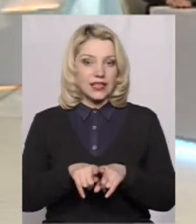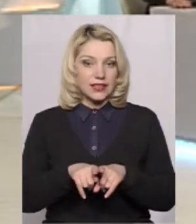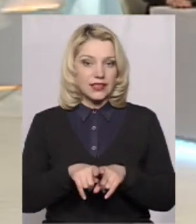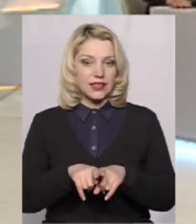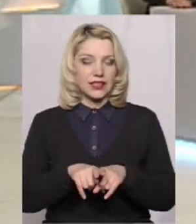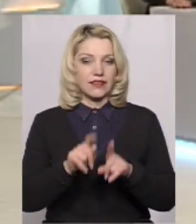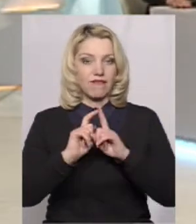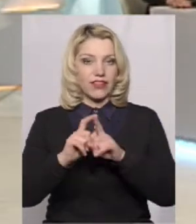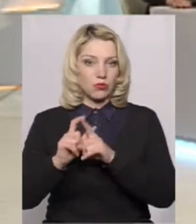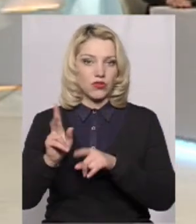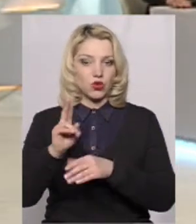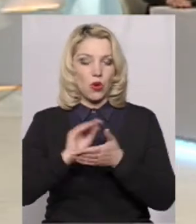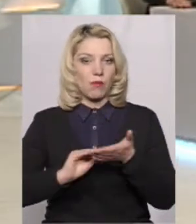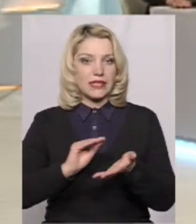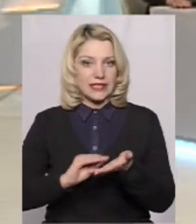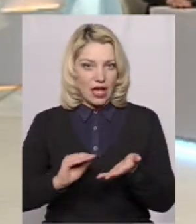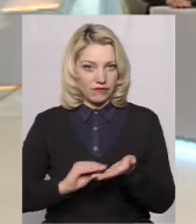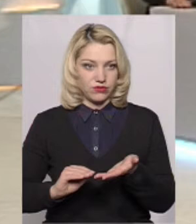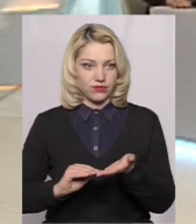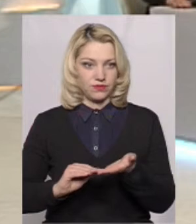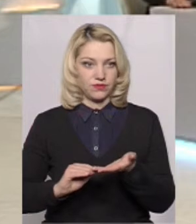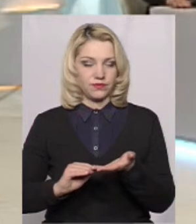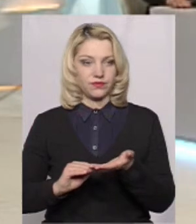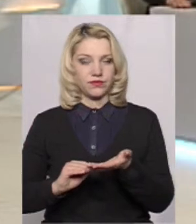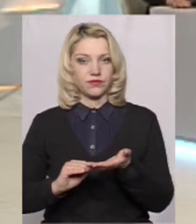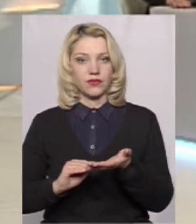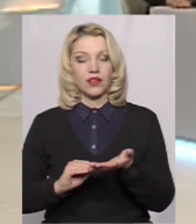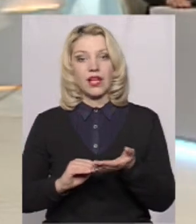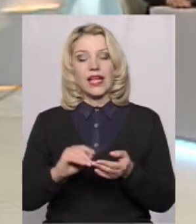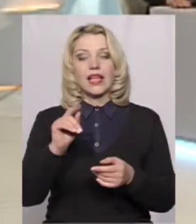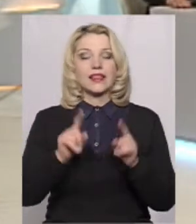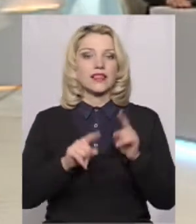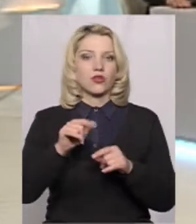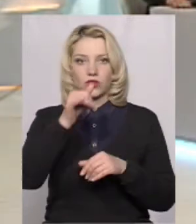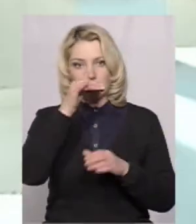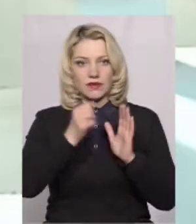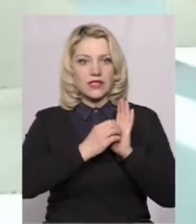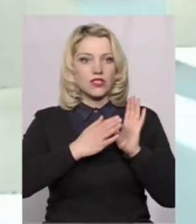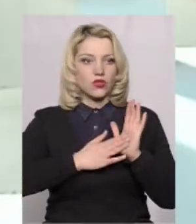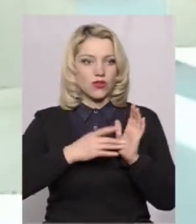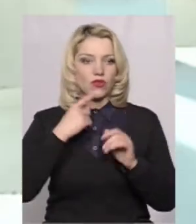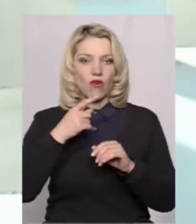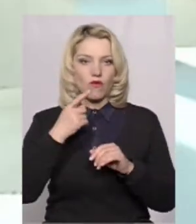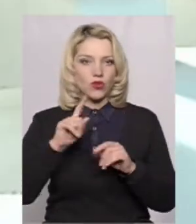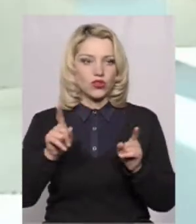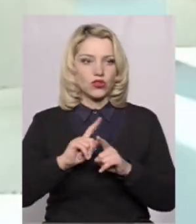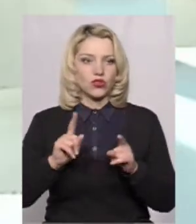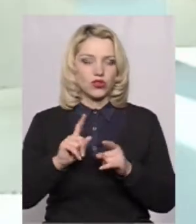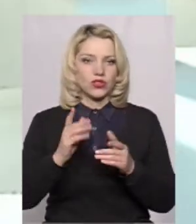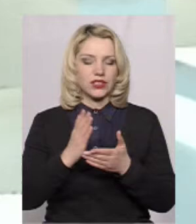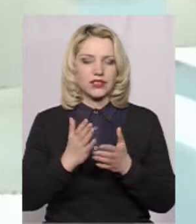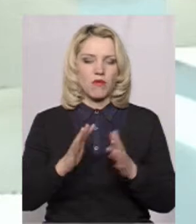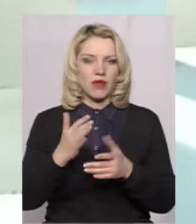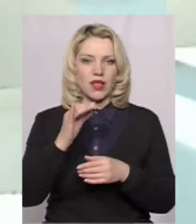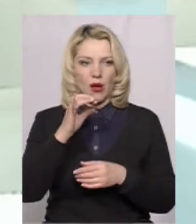відповідей, хто писав, то дехто не зміг зареєструватися, кажуть, в якийсь